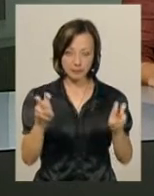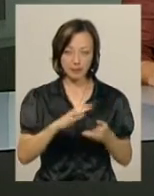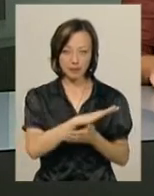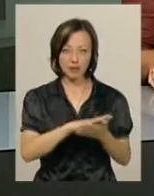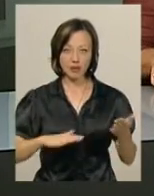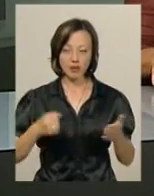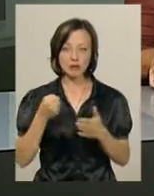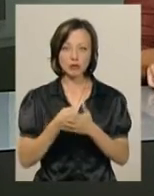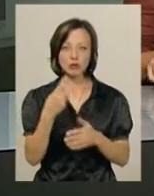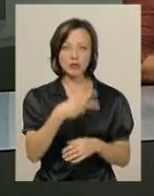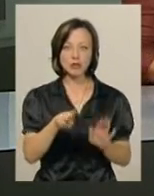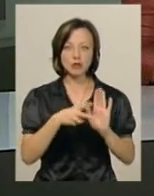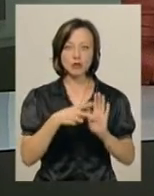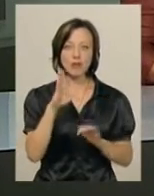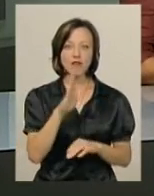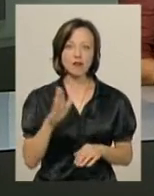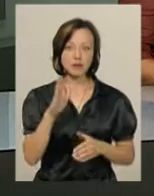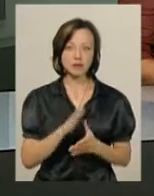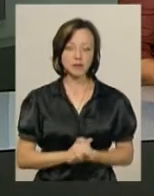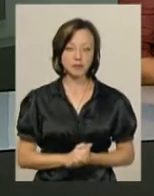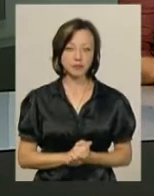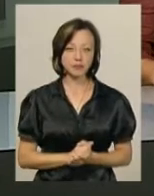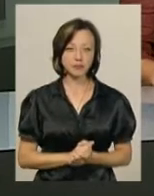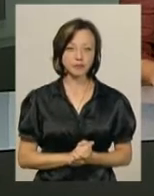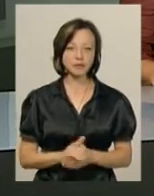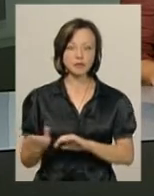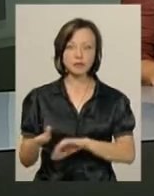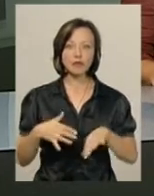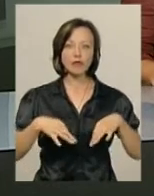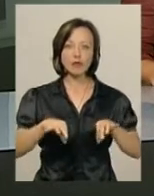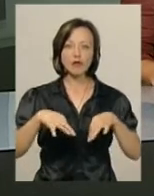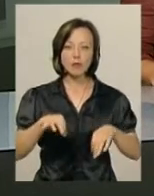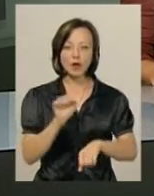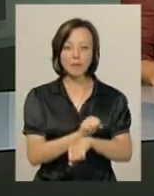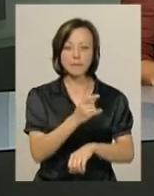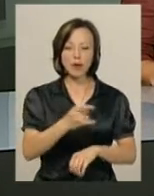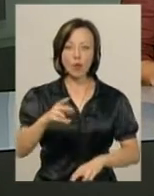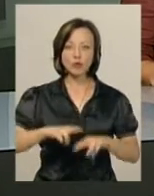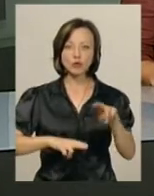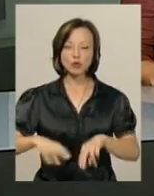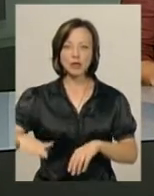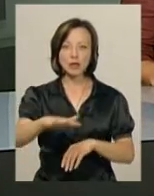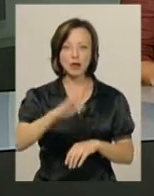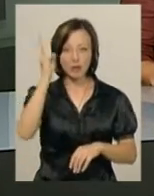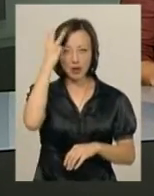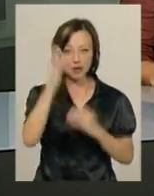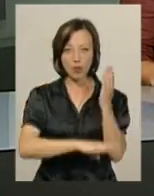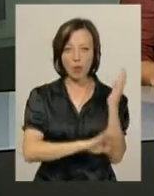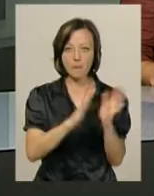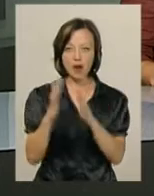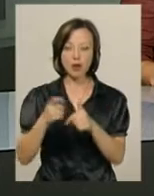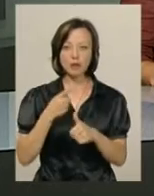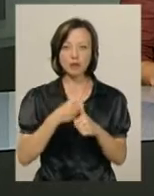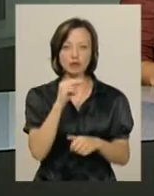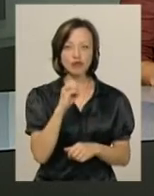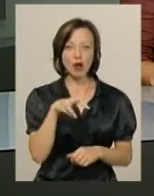триватиме в області до 27 вересня. Автомобільну парковку будують на території Хмельницького парку імені Чехмана.